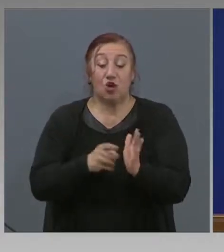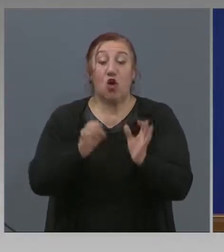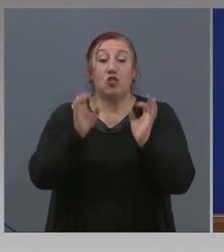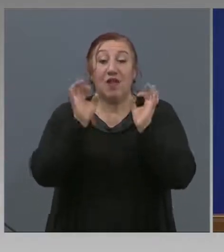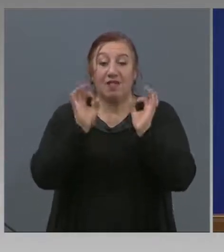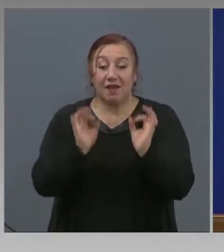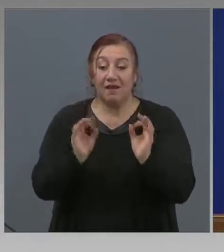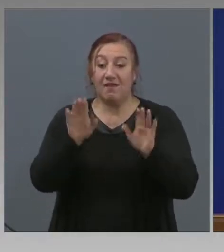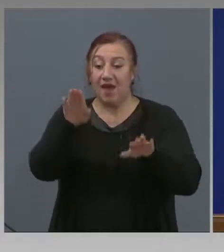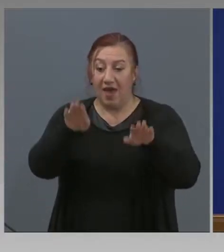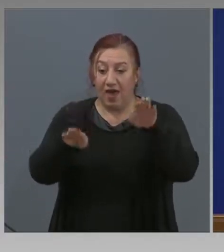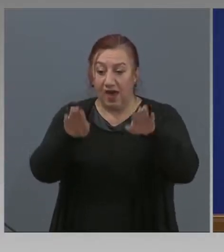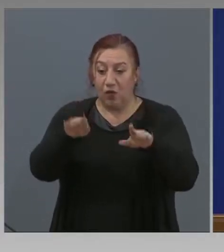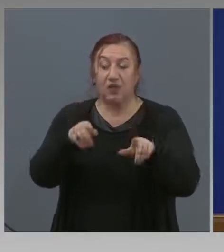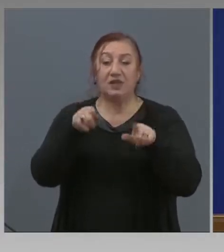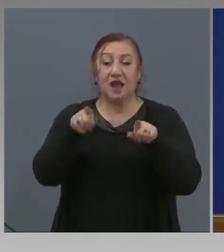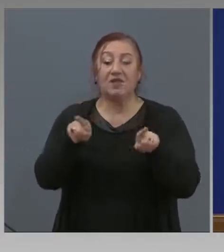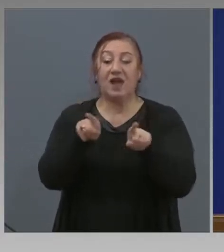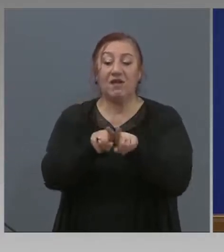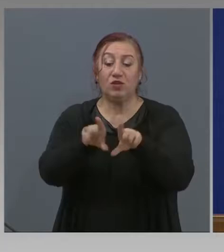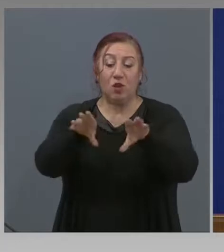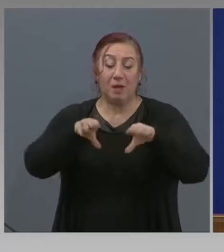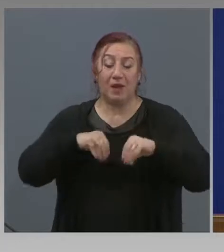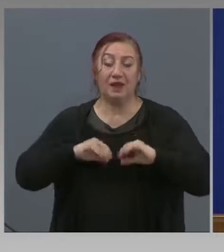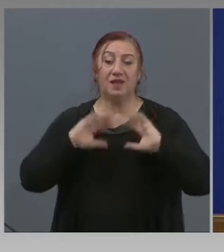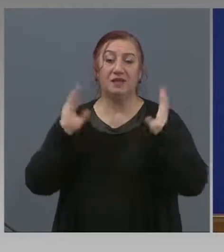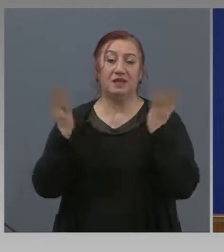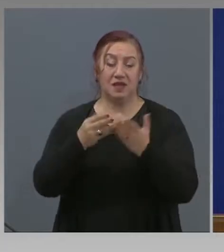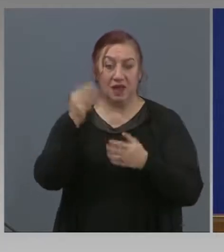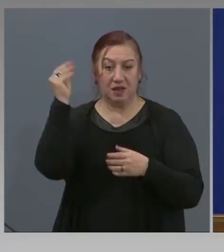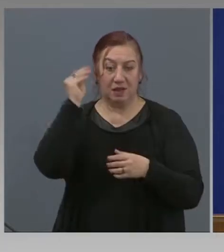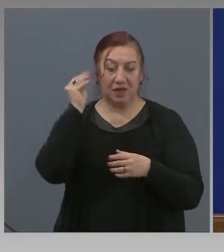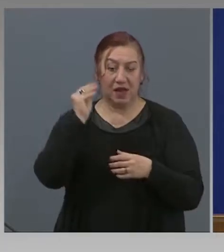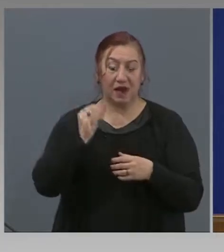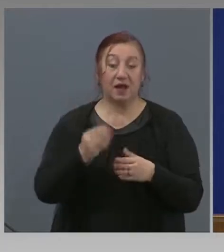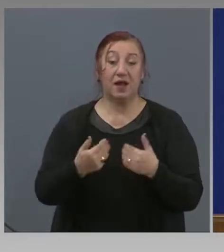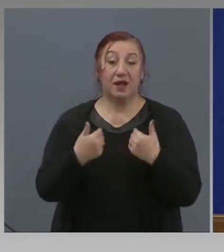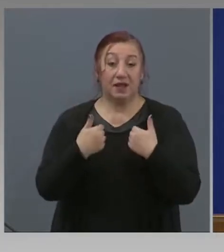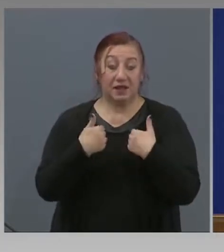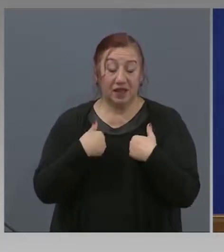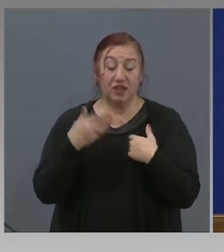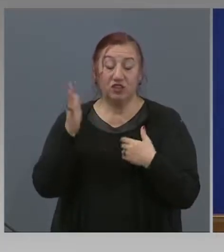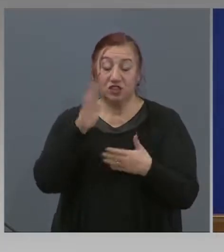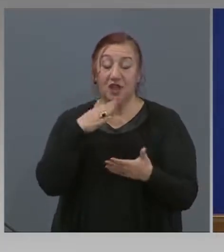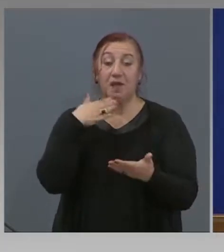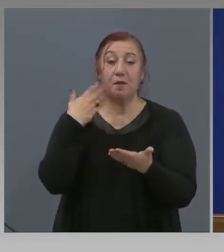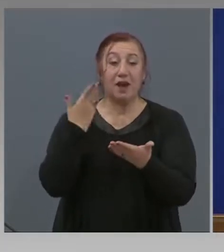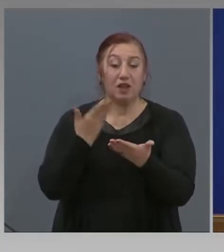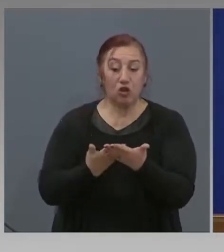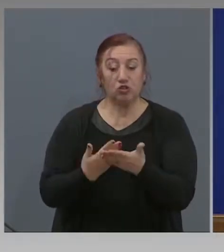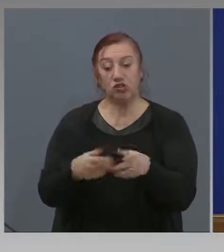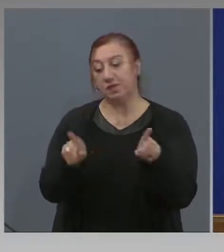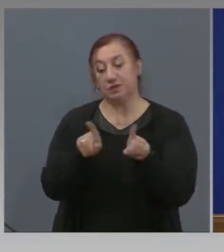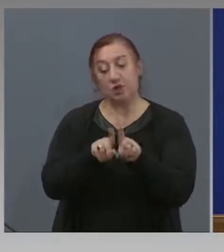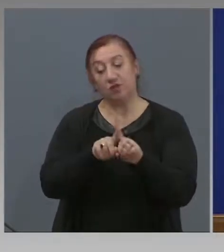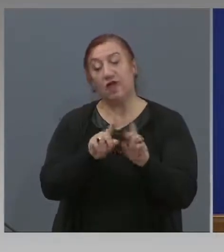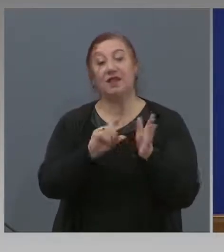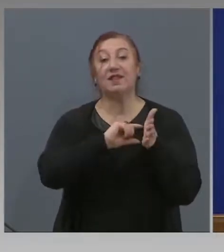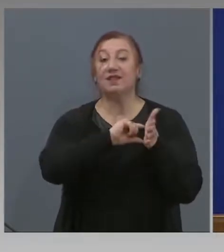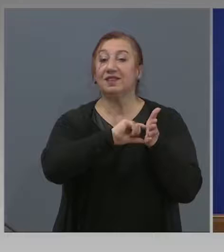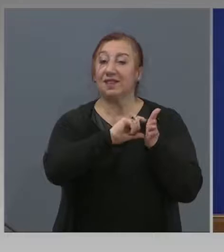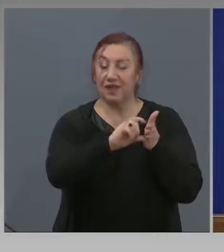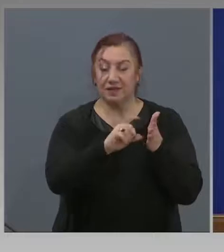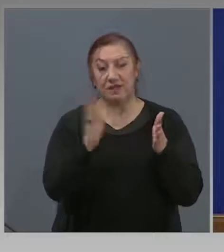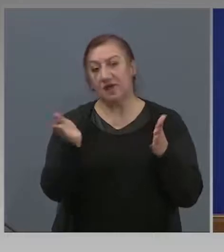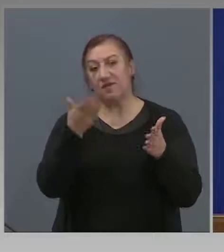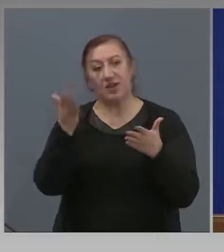приемат съответните органи в страната. Т.е. ще се мина първо през промяна. Т предложим съответният текст. Той е предложен.